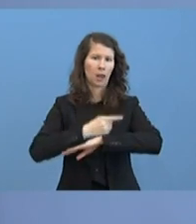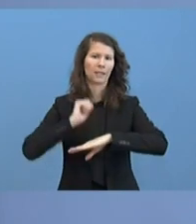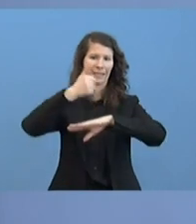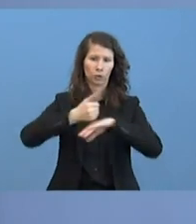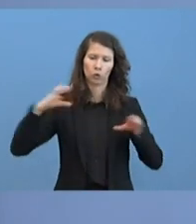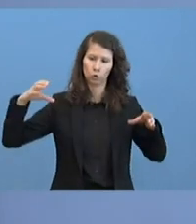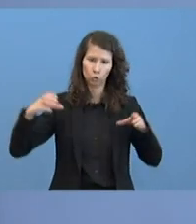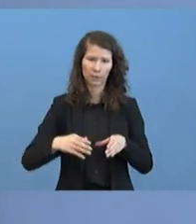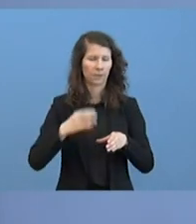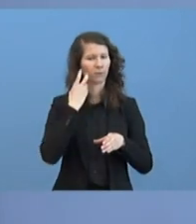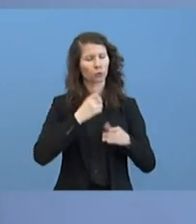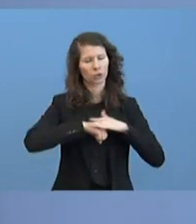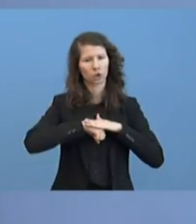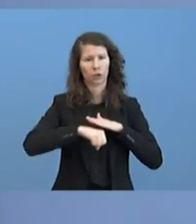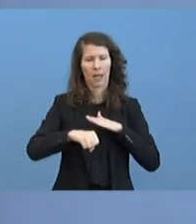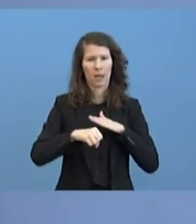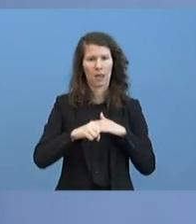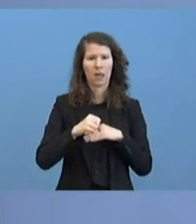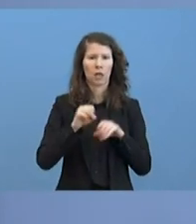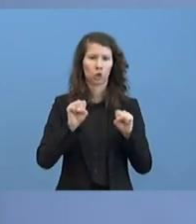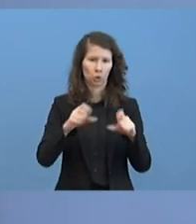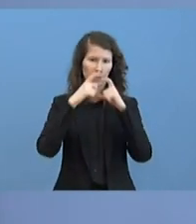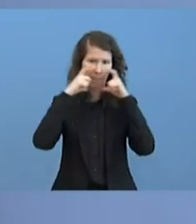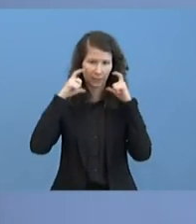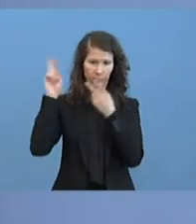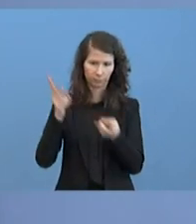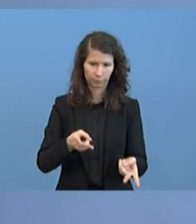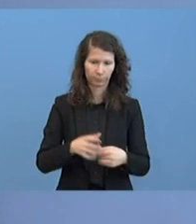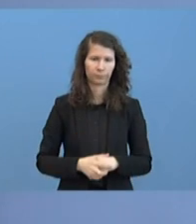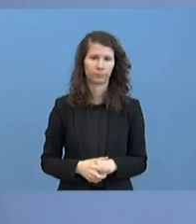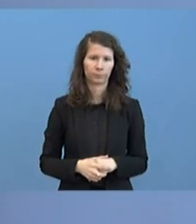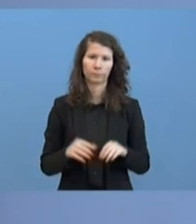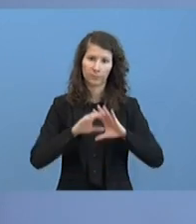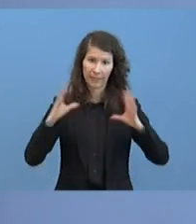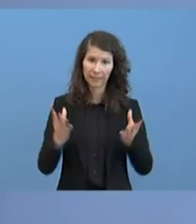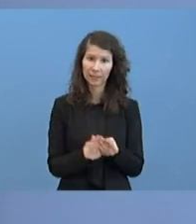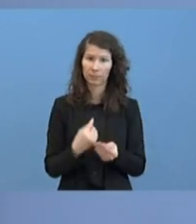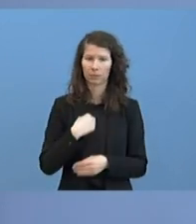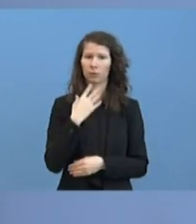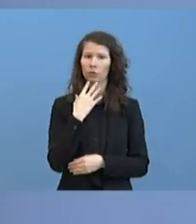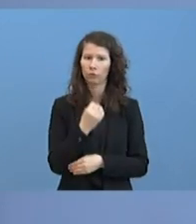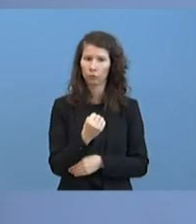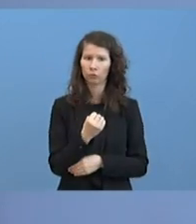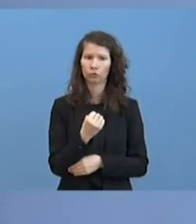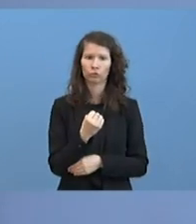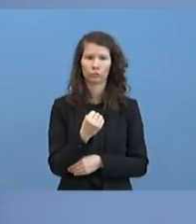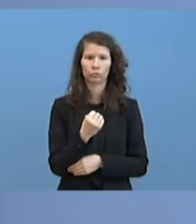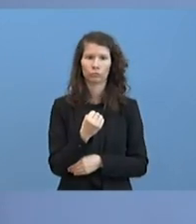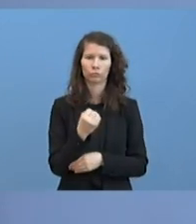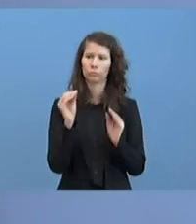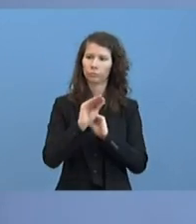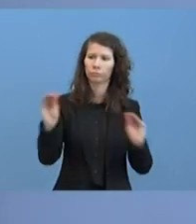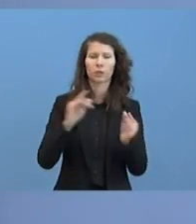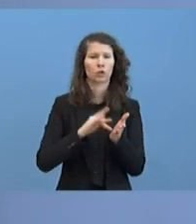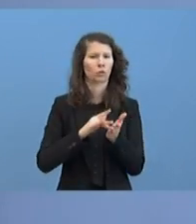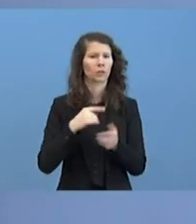schnell Schutzmasken angeliefert werden. Und insgesamt möchte ich auch noch mal, weil wir glauben, dass wir diese Informationen